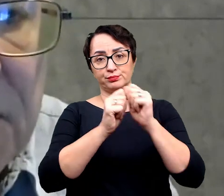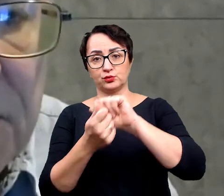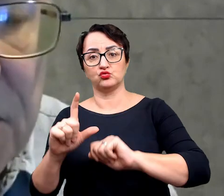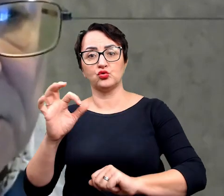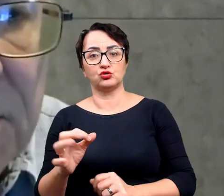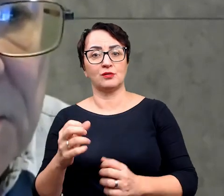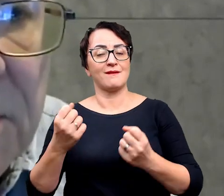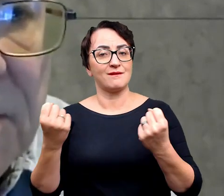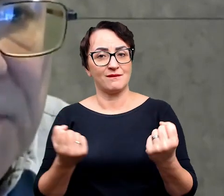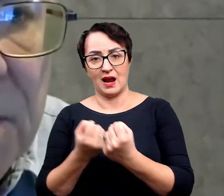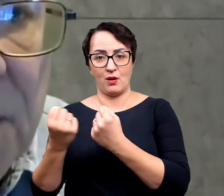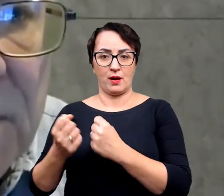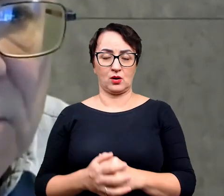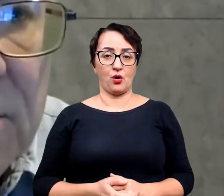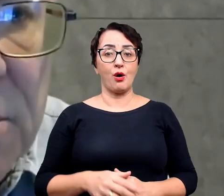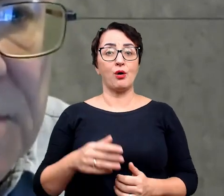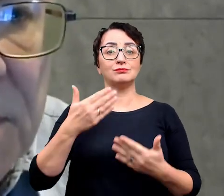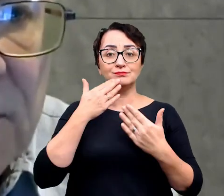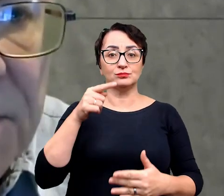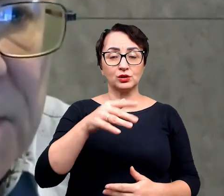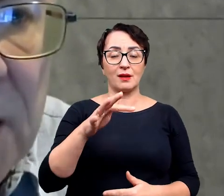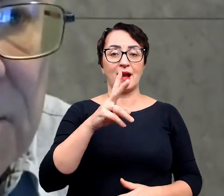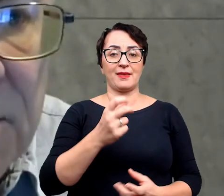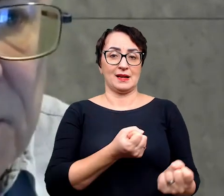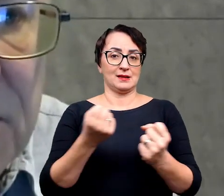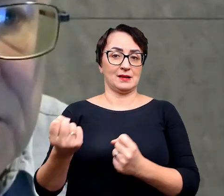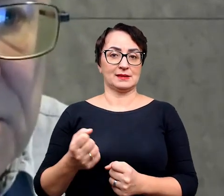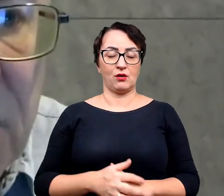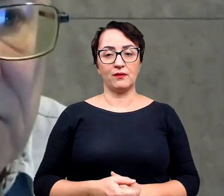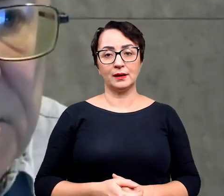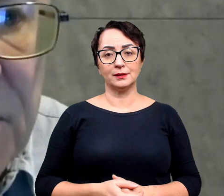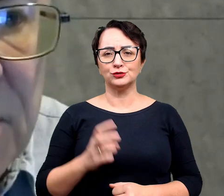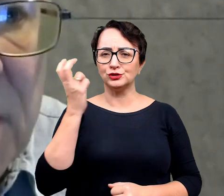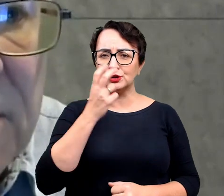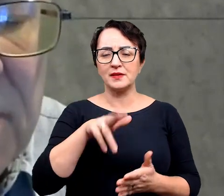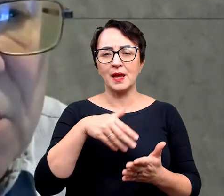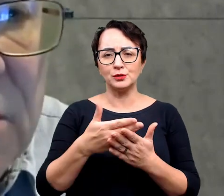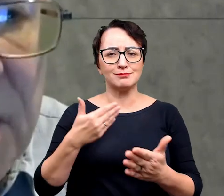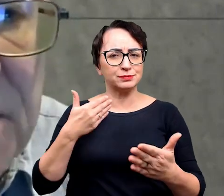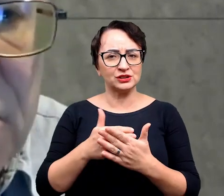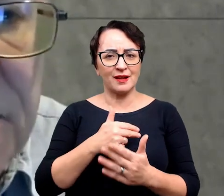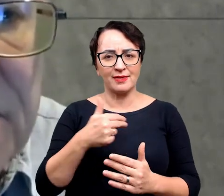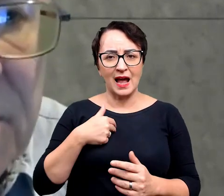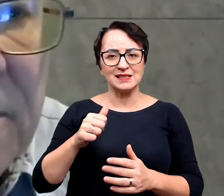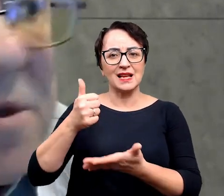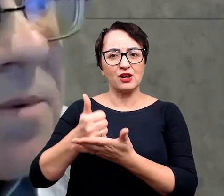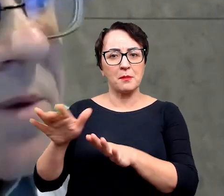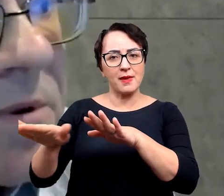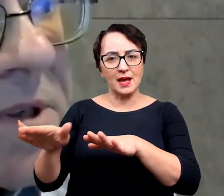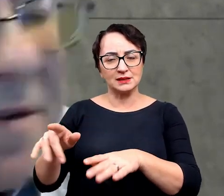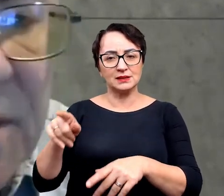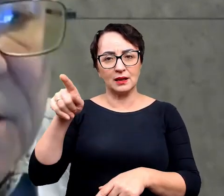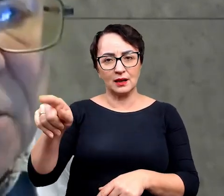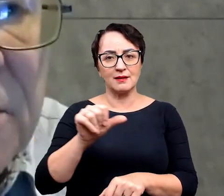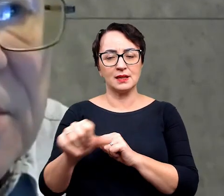takie tkanki mogą być zachowane. Z takich ciekawostek, takim najbliżej nas leżącym stanowiskiem